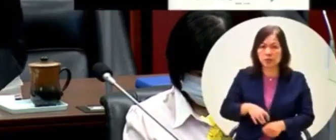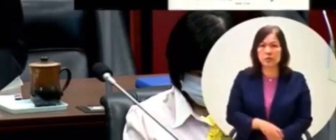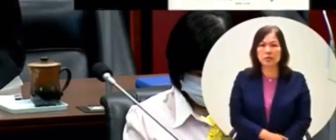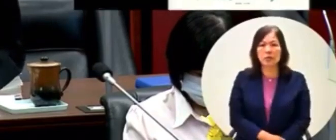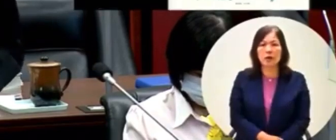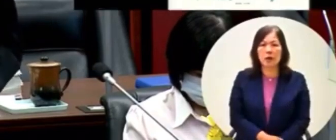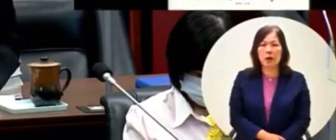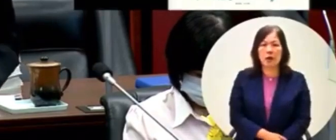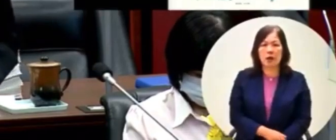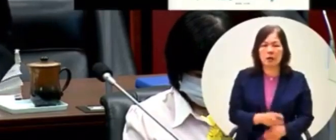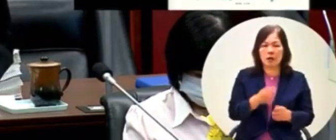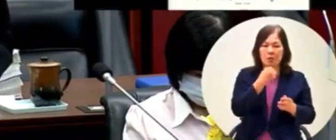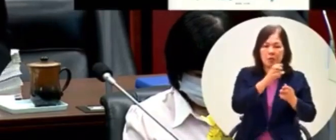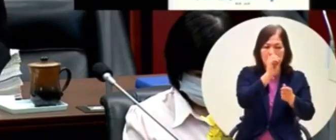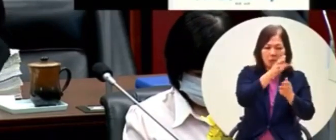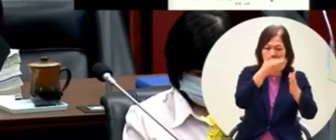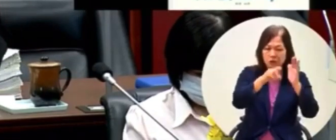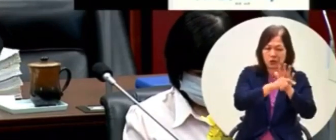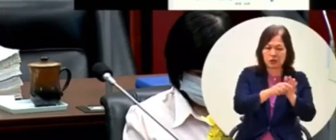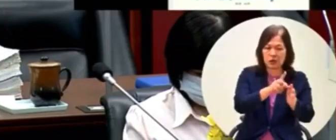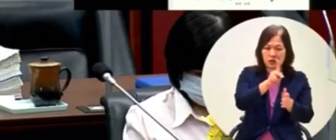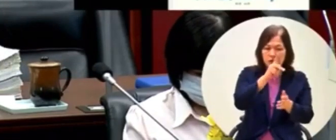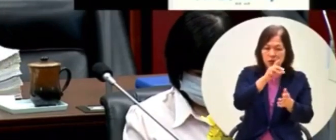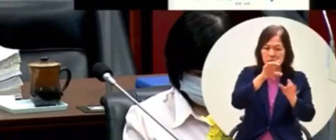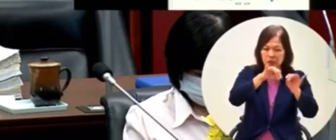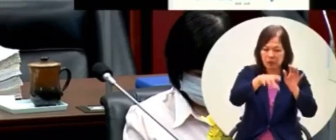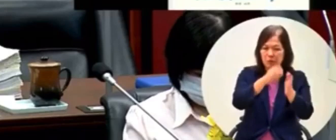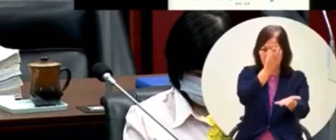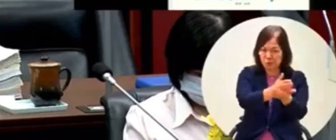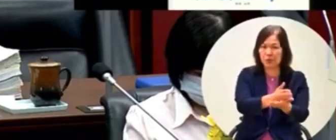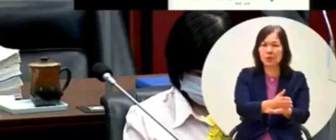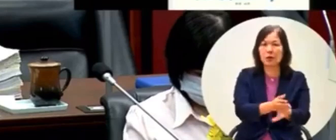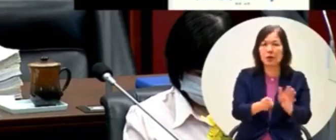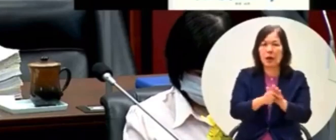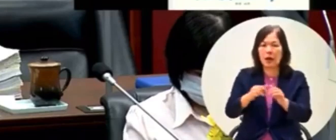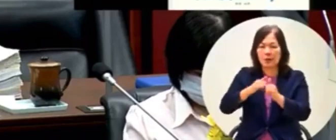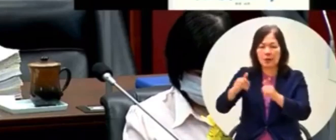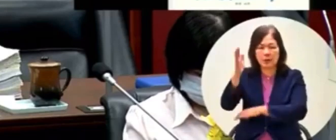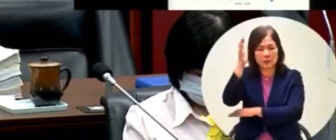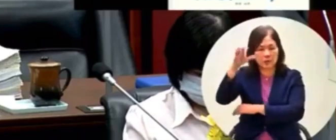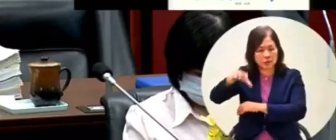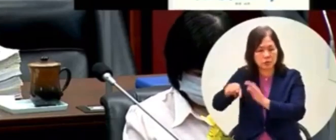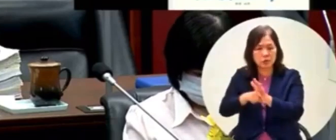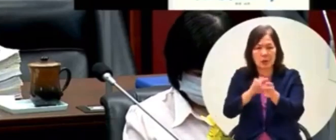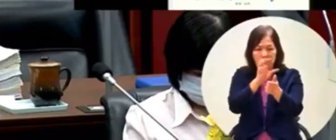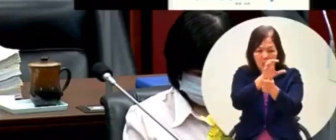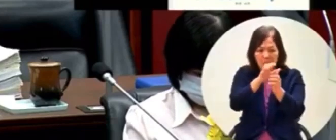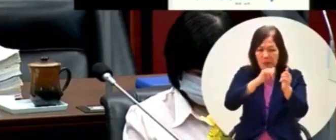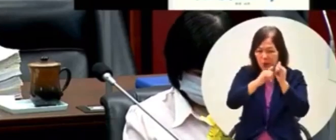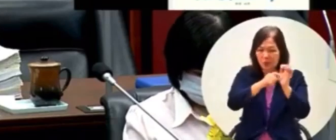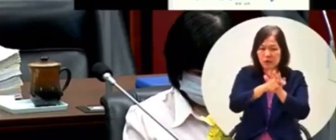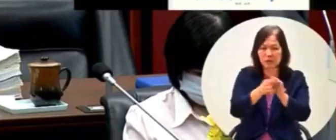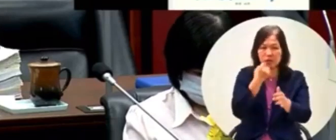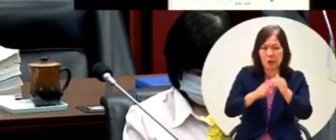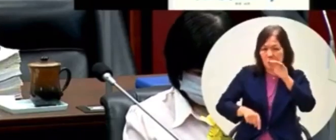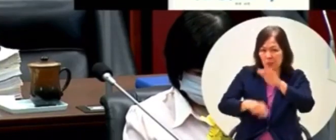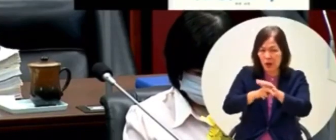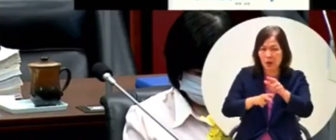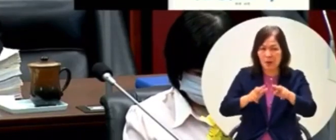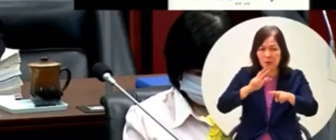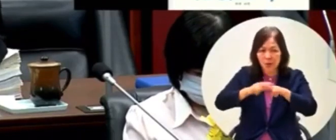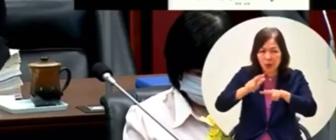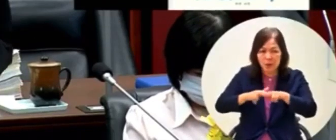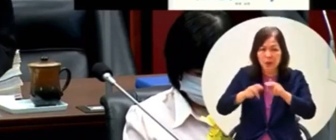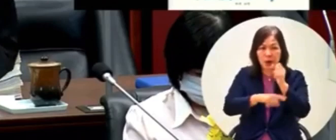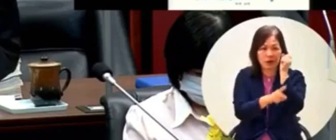止學校出界場地民政局恐嚇市民你已經犯了刑法104條